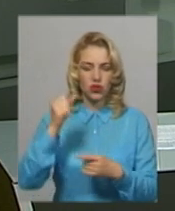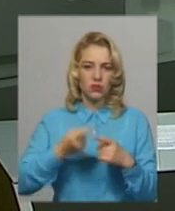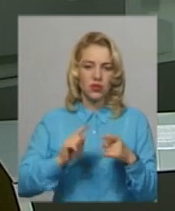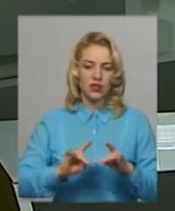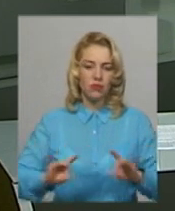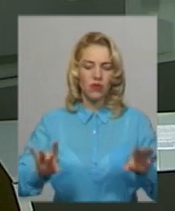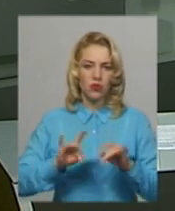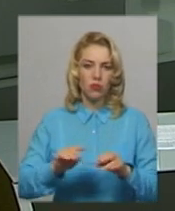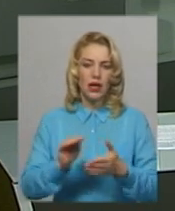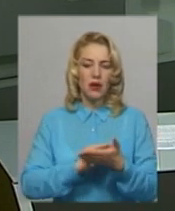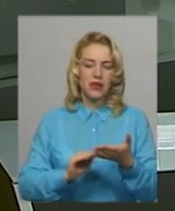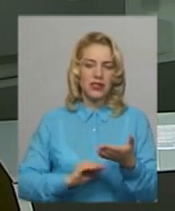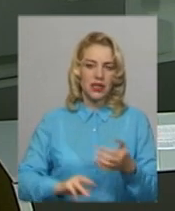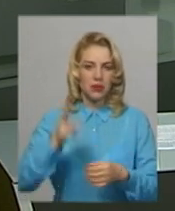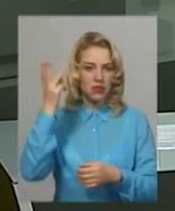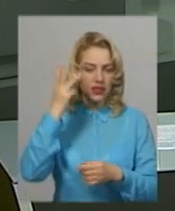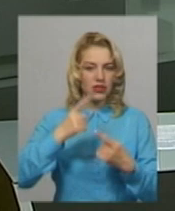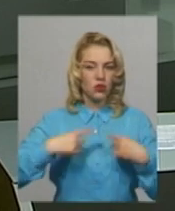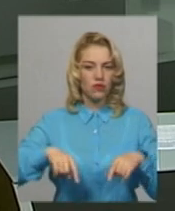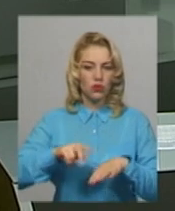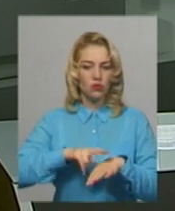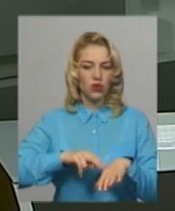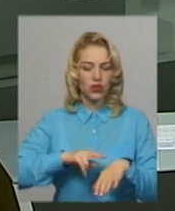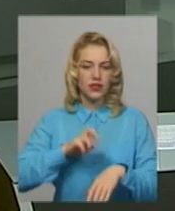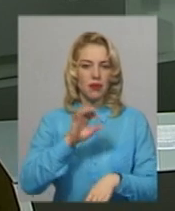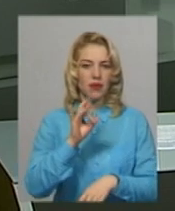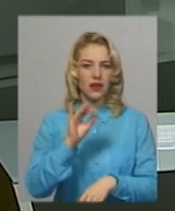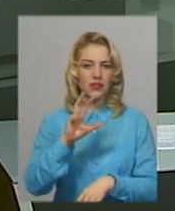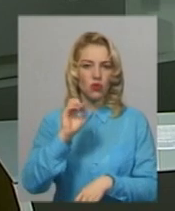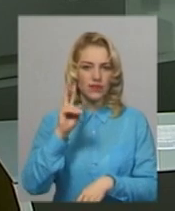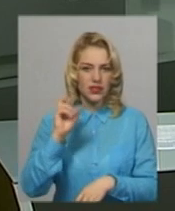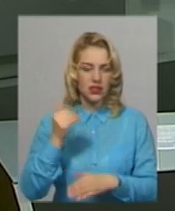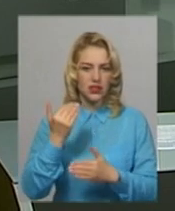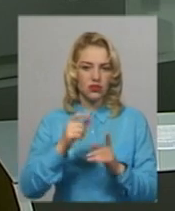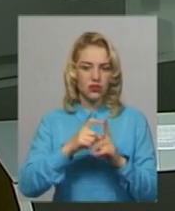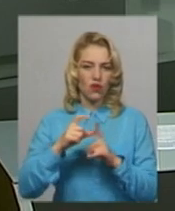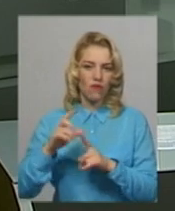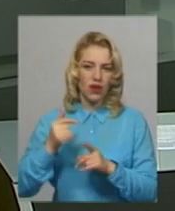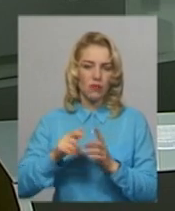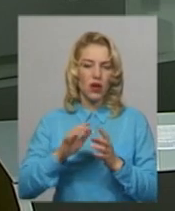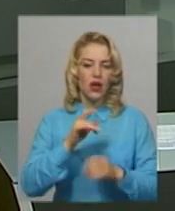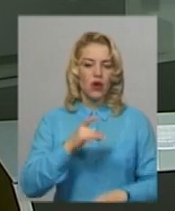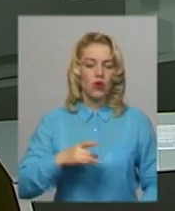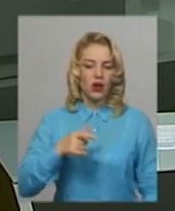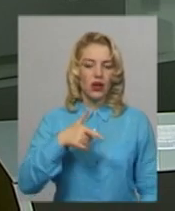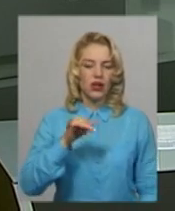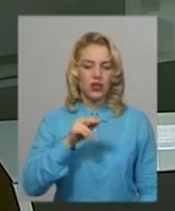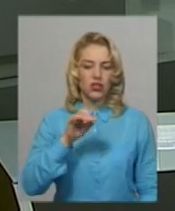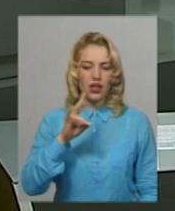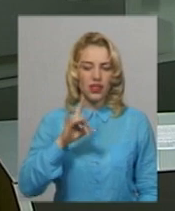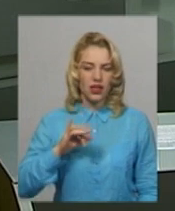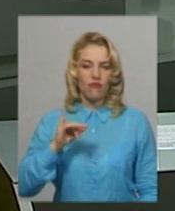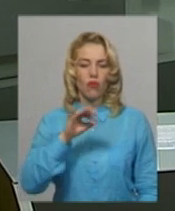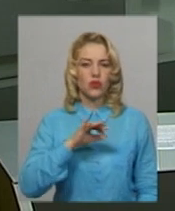Про це повідомила прес-секретар Хмельницького відділу поліції Людмила Берестовська. За її словами, у мікрорайоні Гречани обласного центру